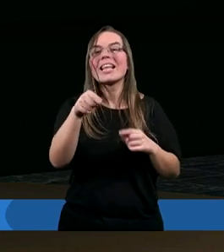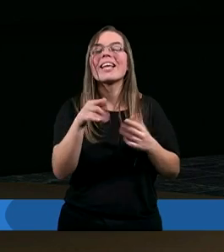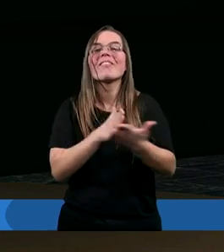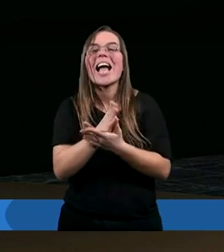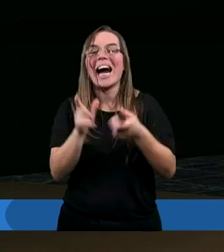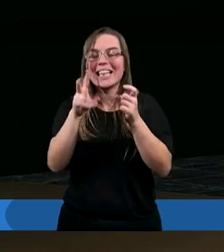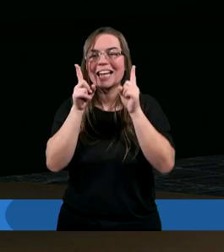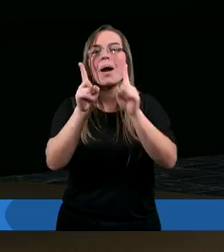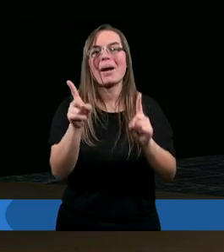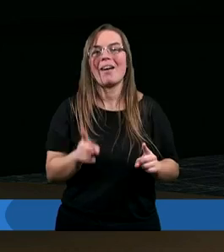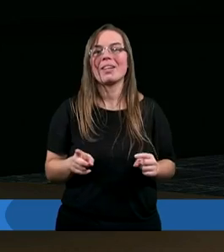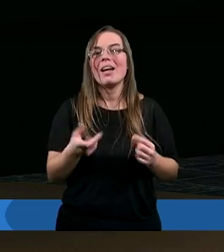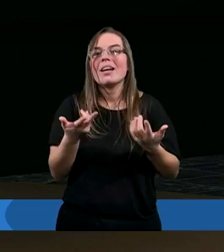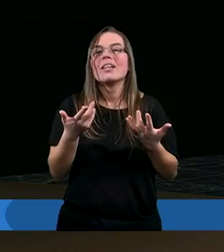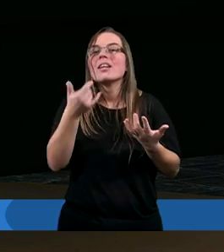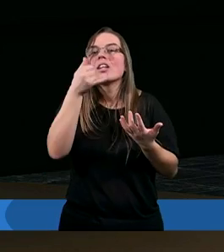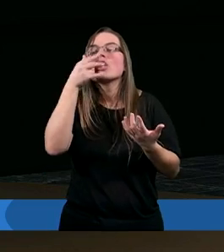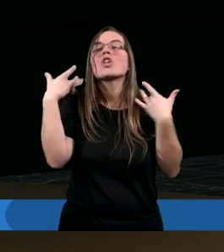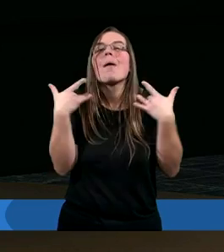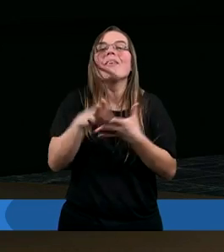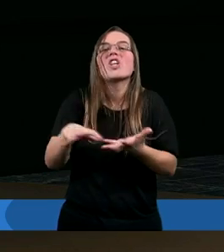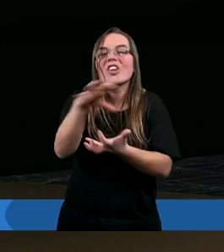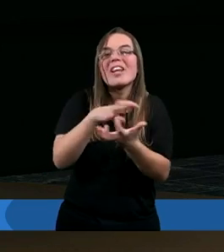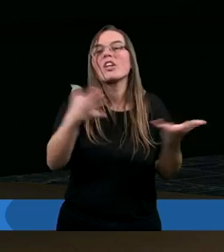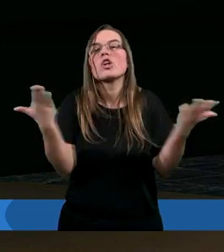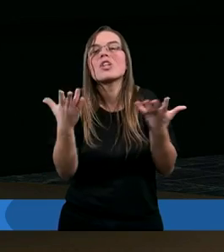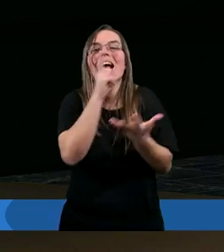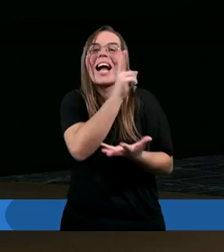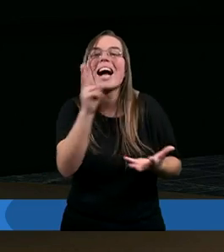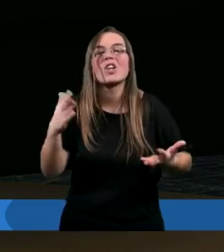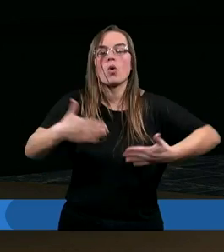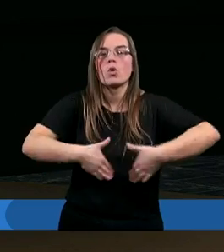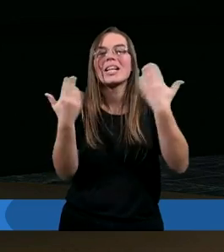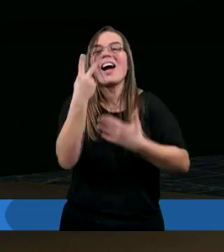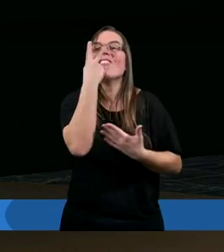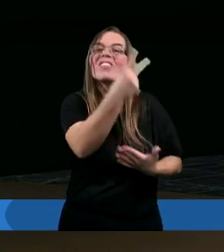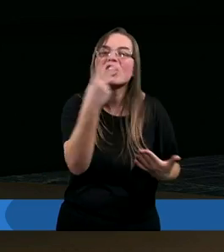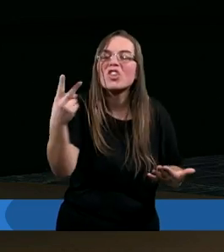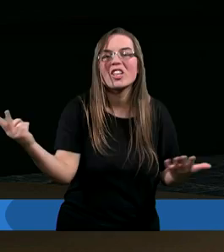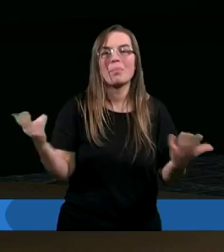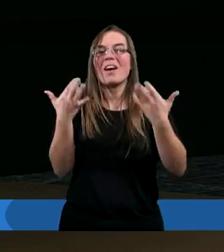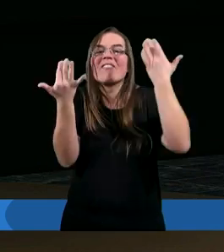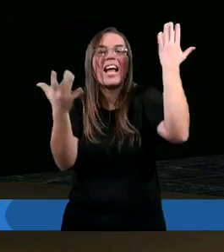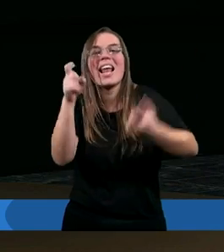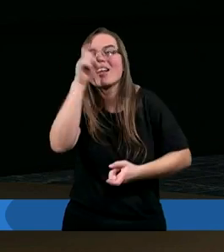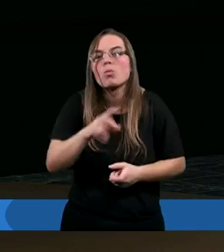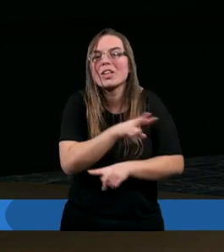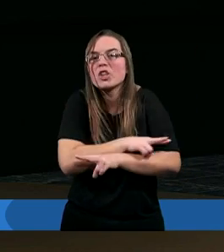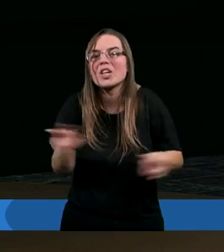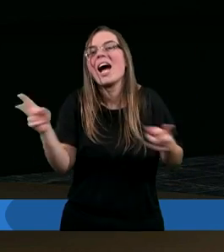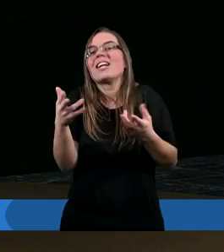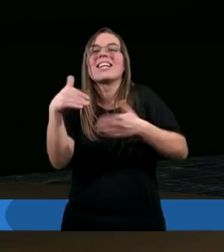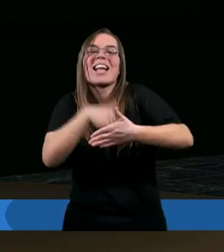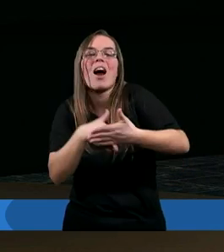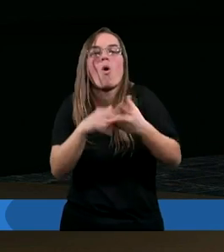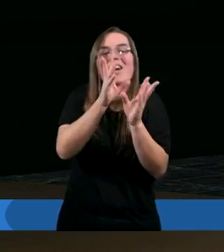rozmiaru tak naprawdę. Bo żyjemy w takim świecie, gdzie na każdego dnia widzimy tak wiele złych rzeczy,